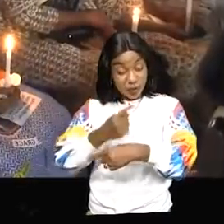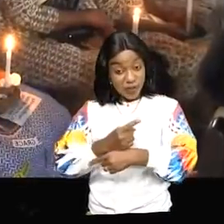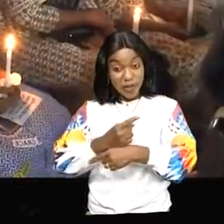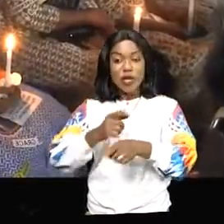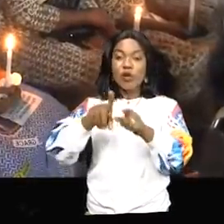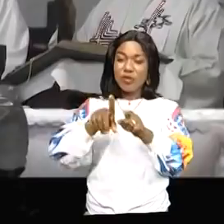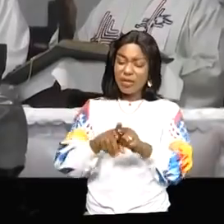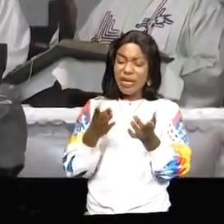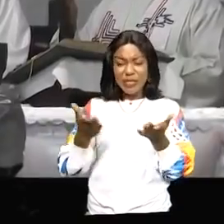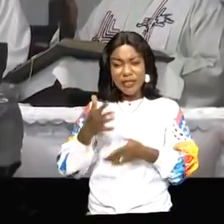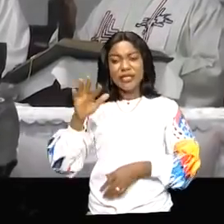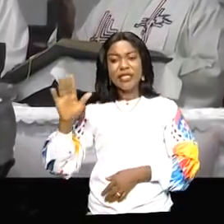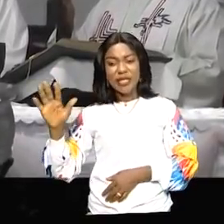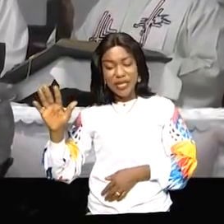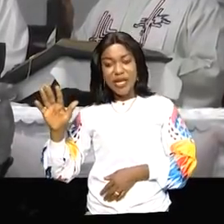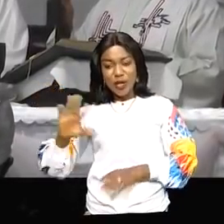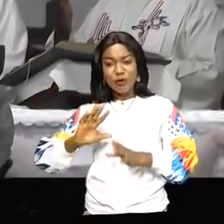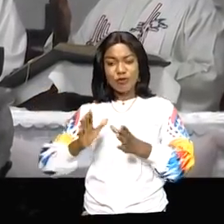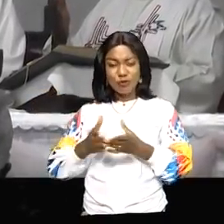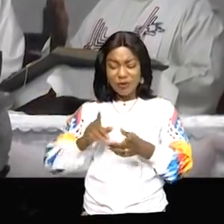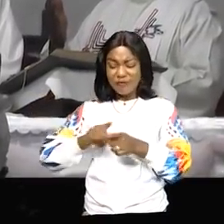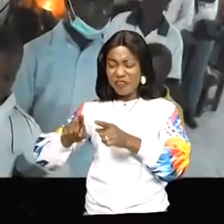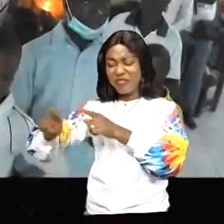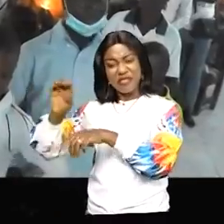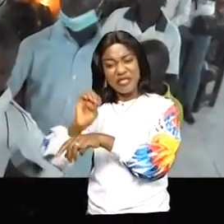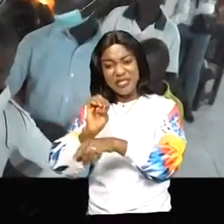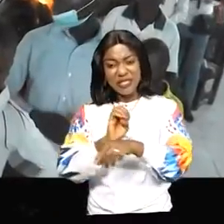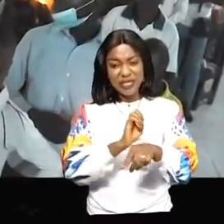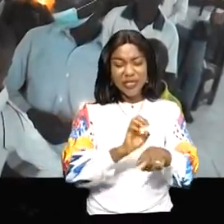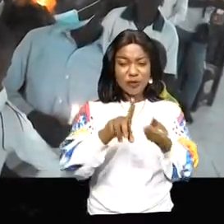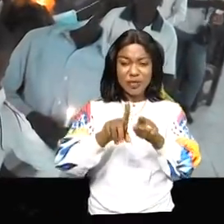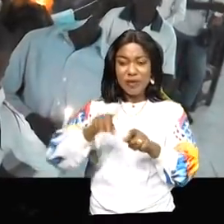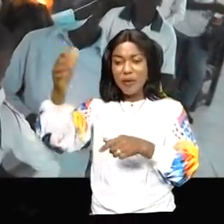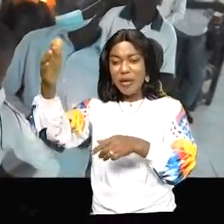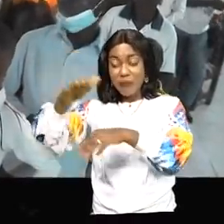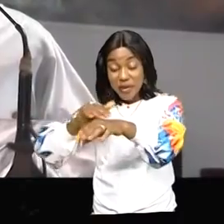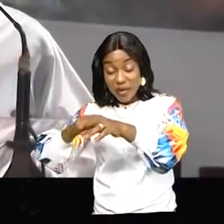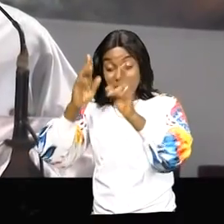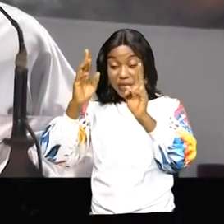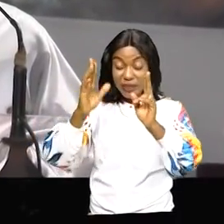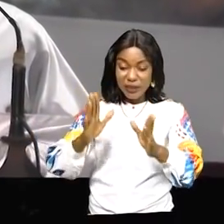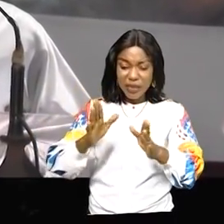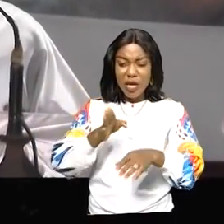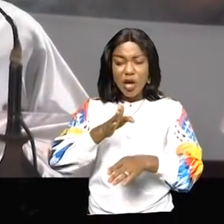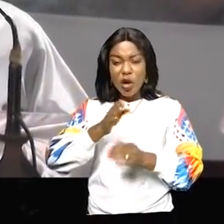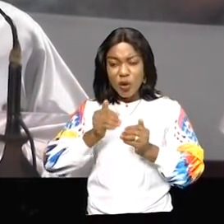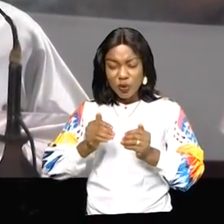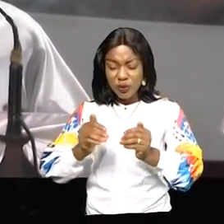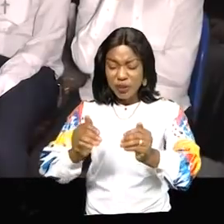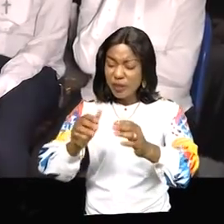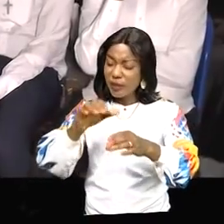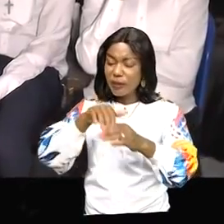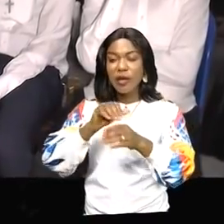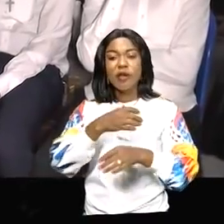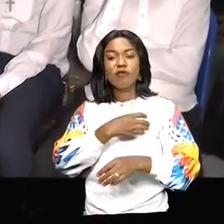Kinshasa par exemple, les officiers, dans les différents lieux des cultes, ont appelé le chrétien à persévérer dans la foi